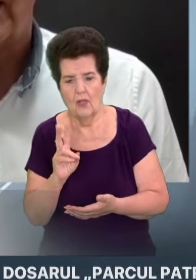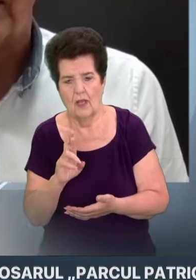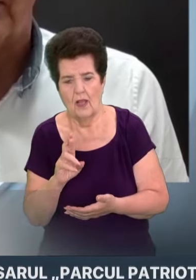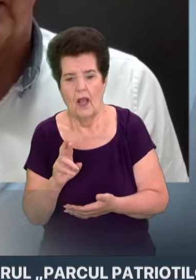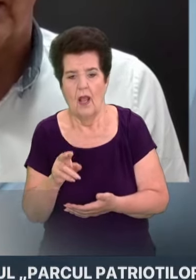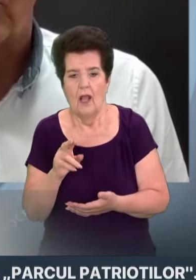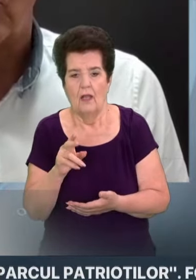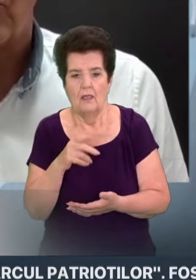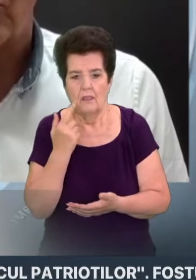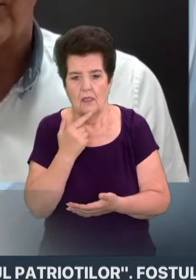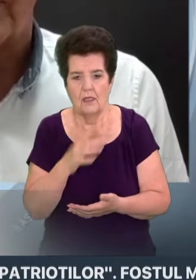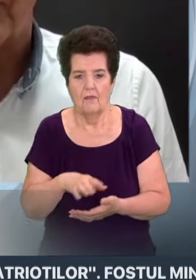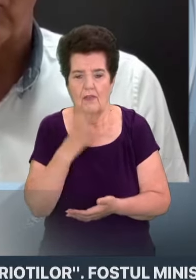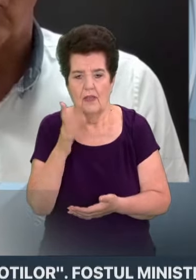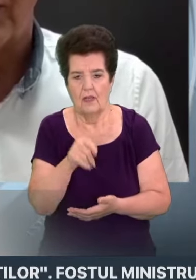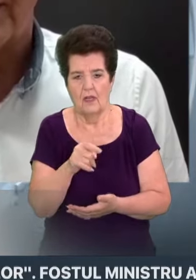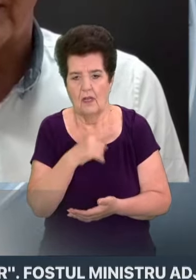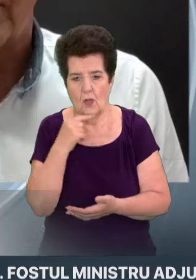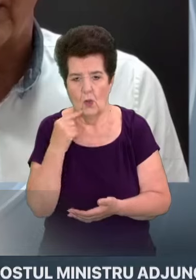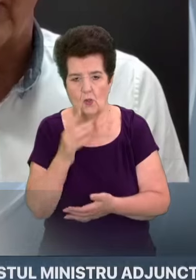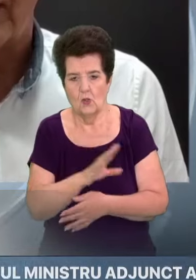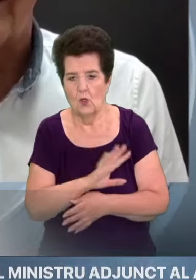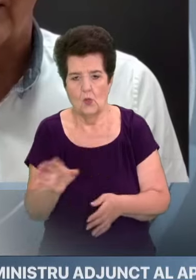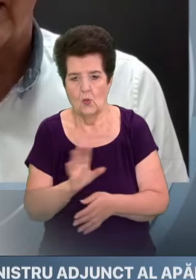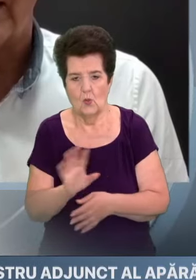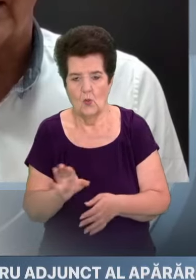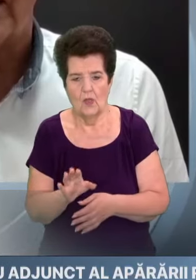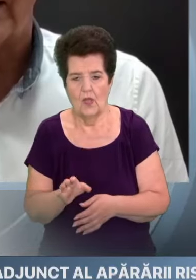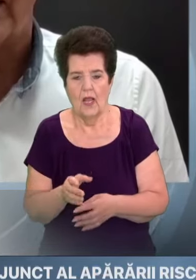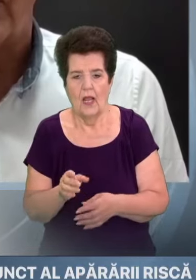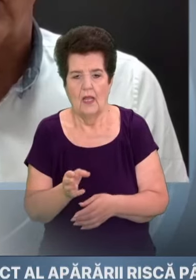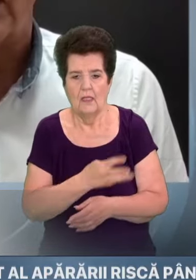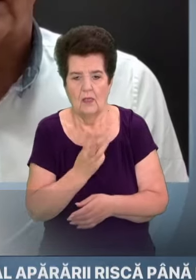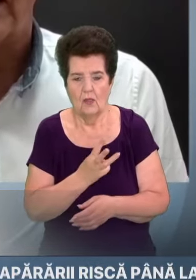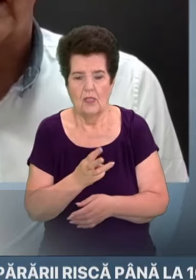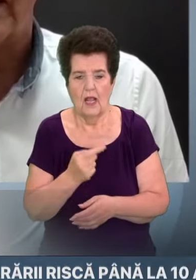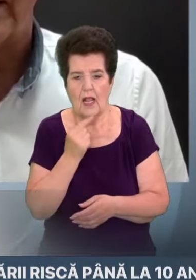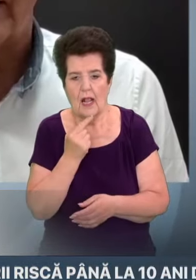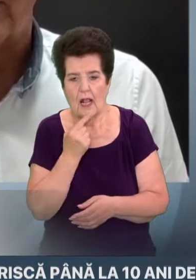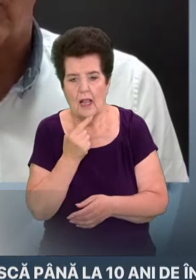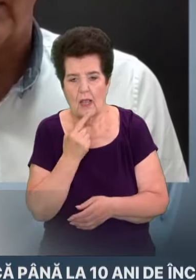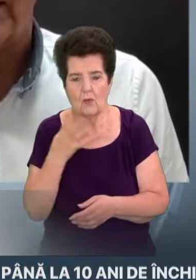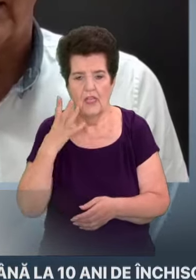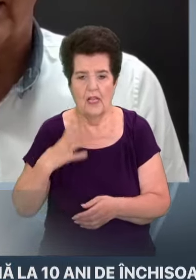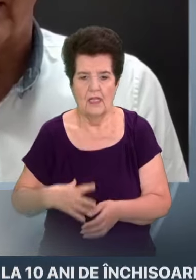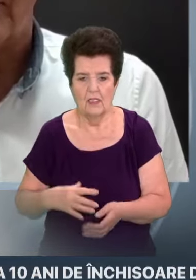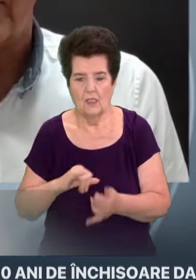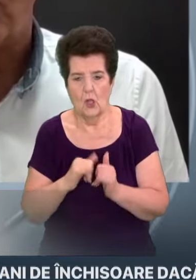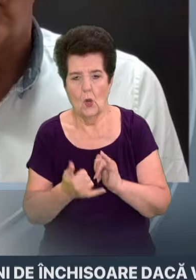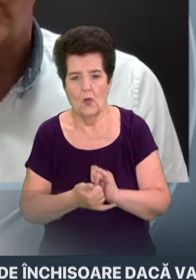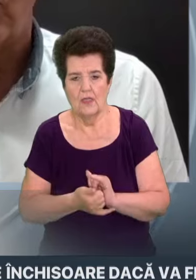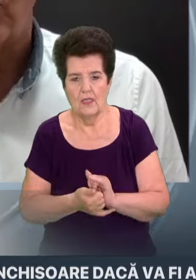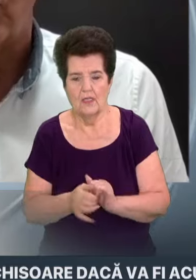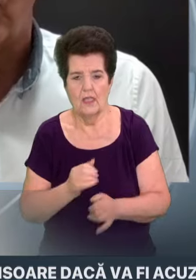să cadă mâinile rușilor. Nu este de preferat, dar este greu de rezistat în condițiile în care